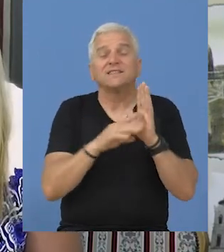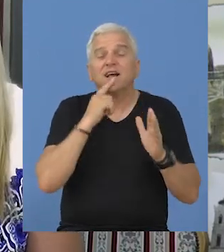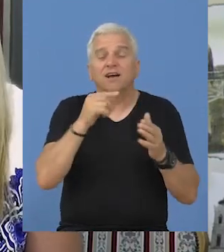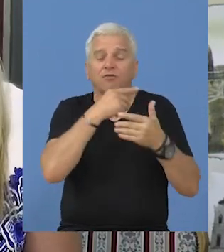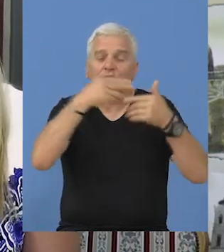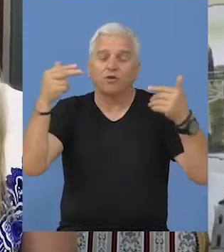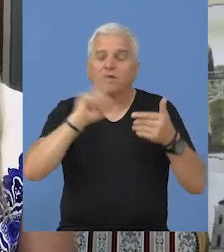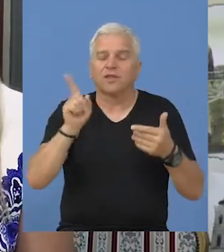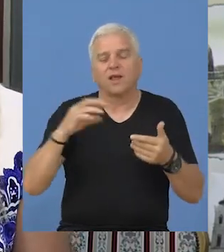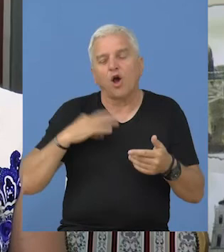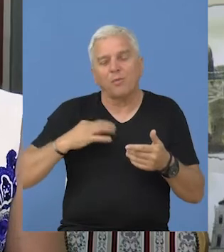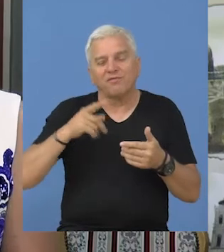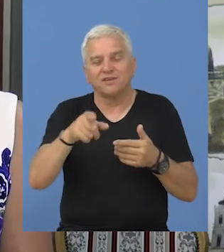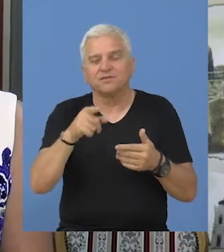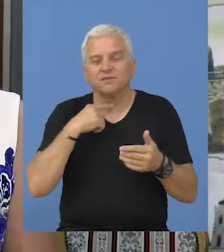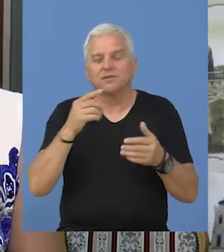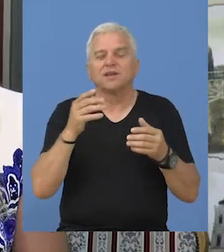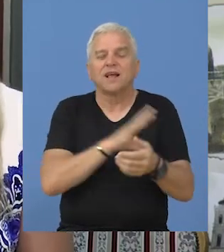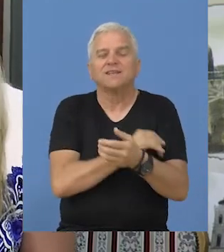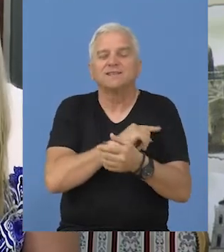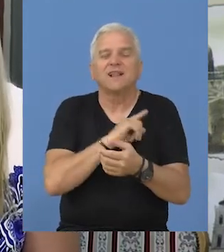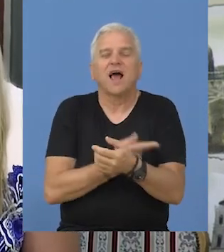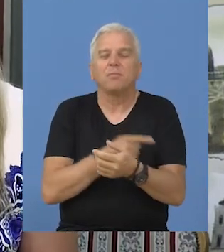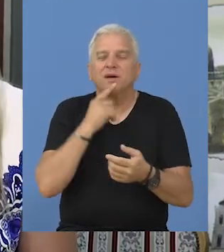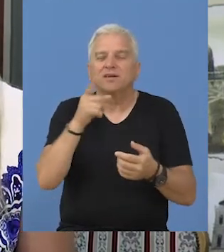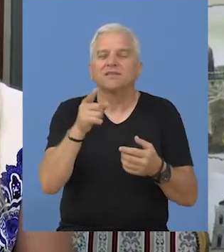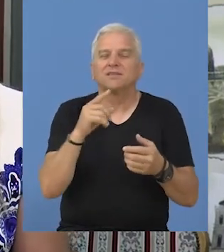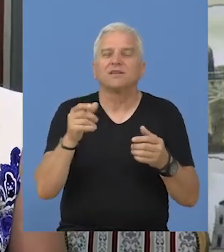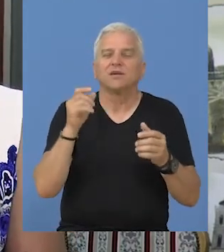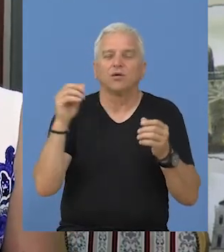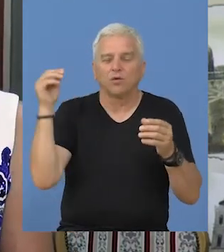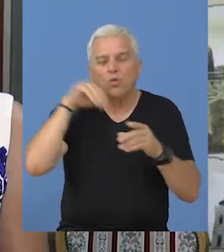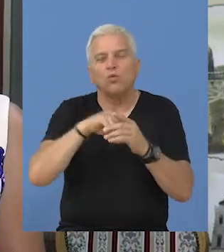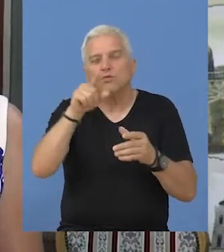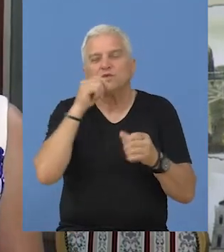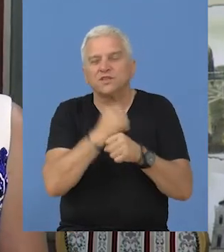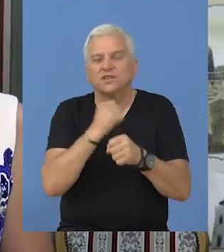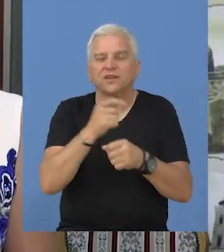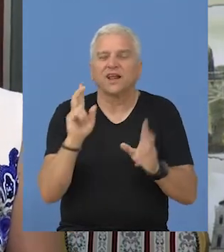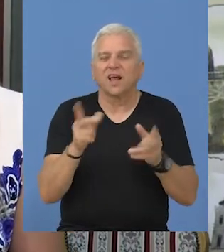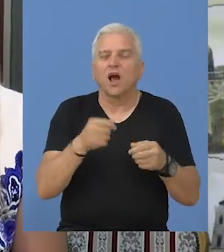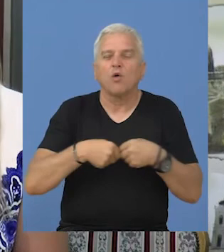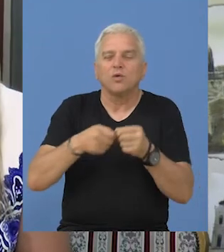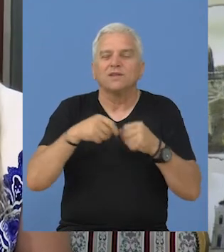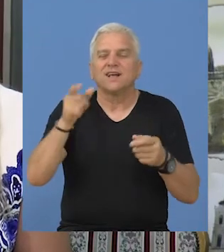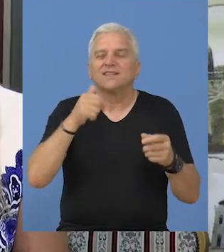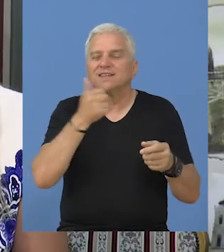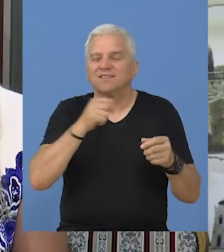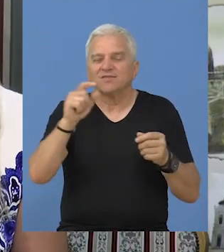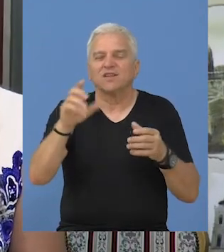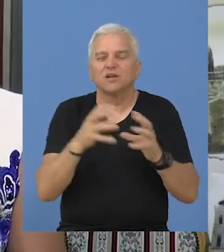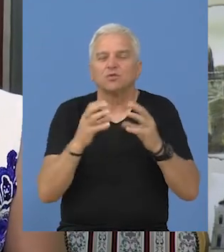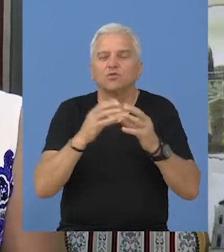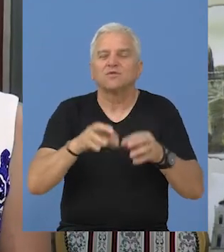zakonska regulativa još uvek na to ne obavezuje. Slabi su i kapaciteti kadrovski kako u organizacijama civilnog